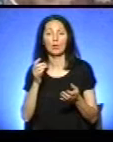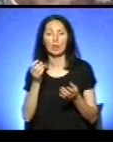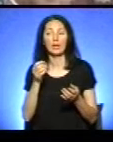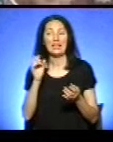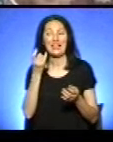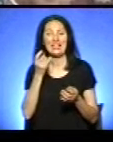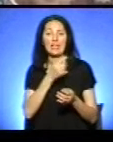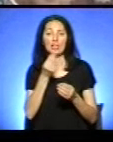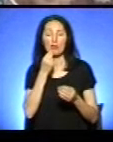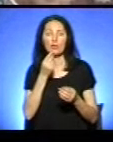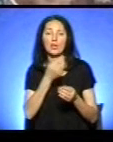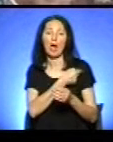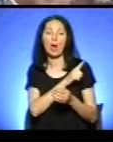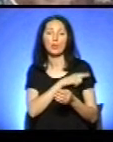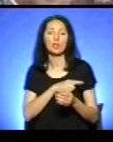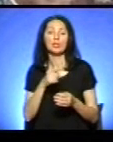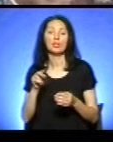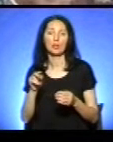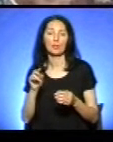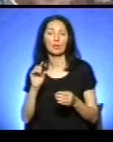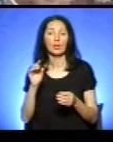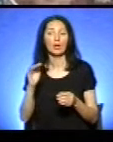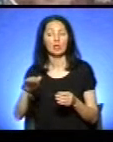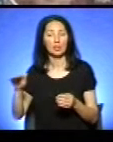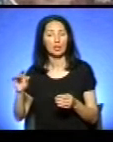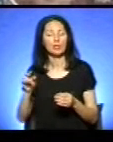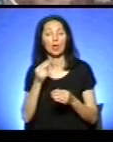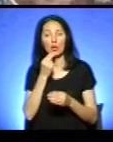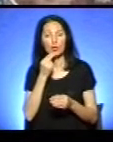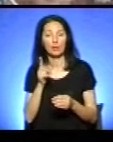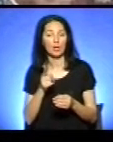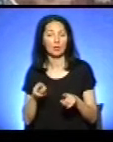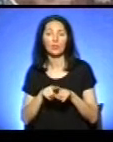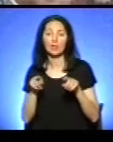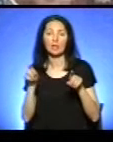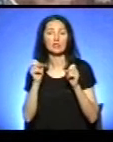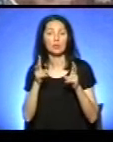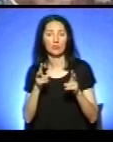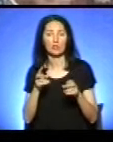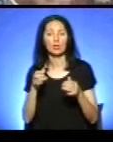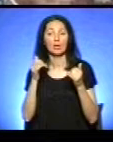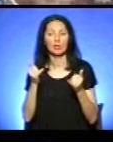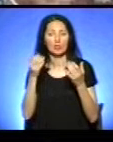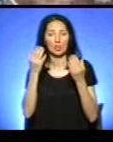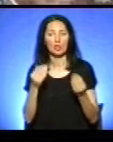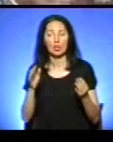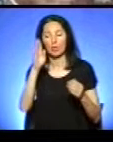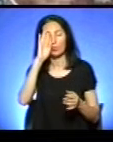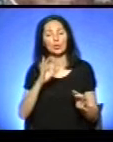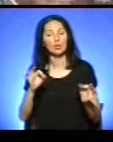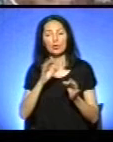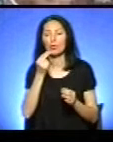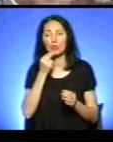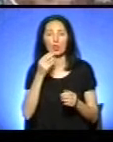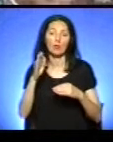харчувань. Таке специфічне, але нічого не там домовились, не мають їм доставити. На даний час він цілий день нічого не є, ось сьогодні на вечір щось трішки сам